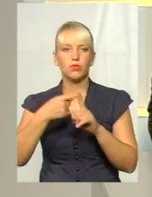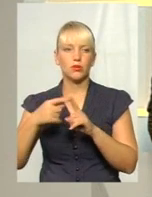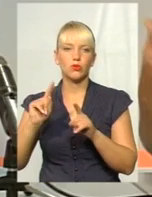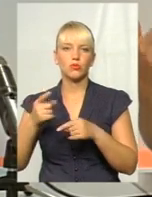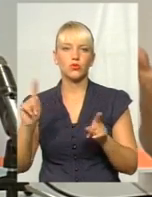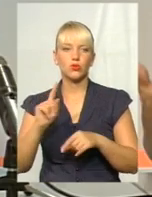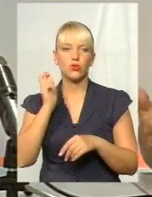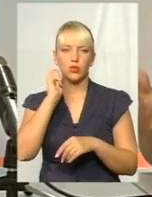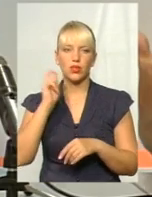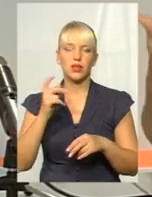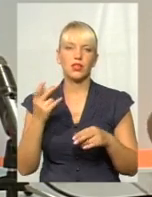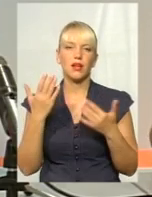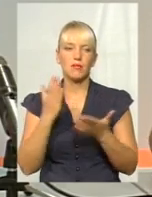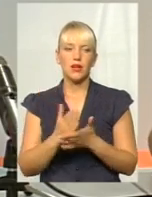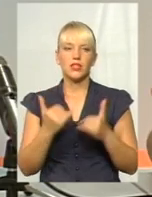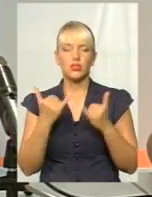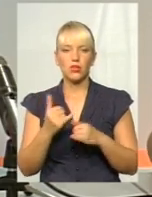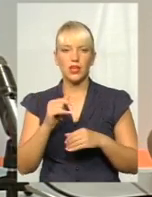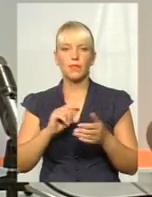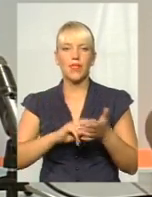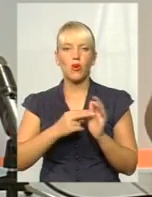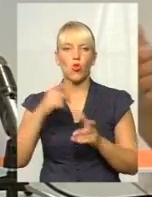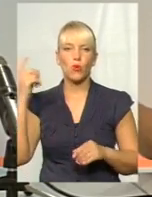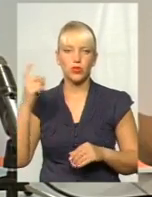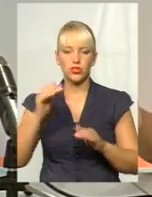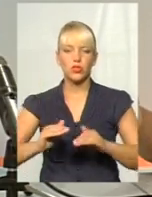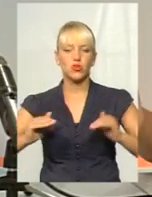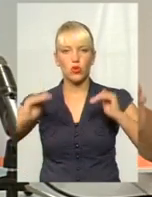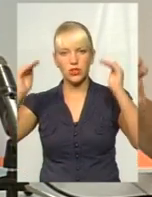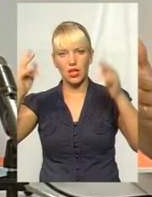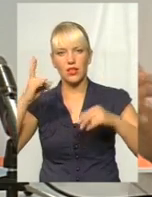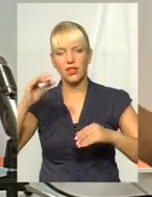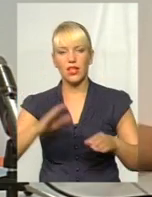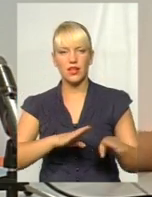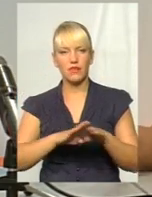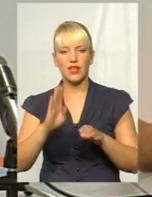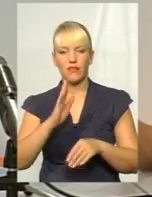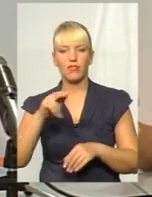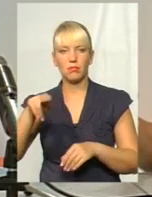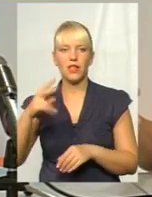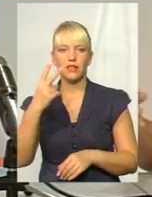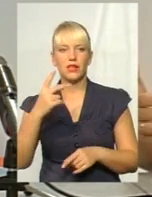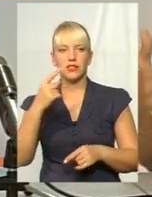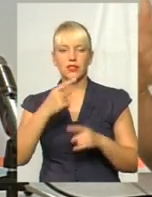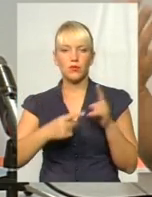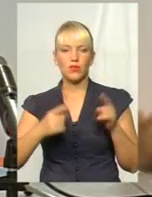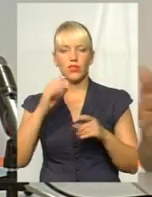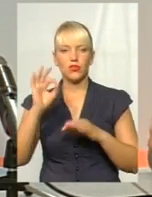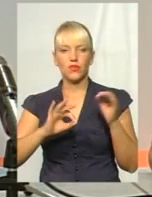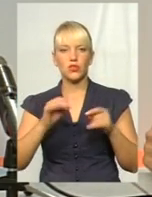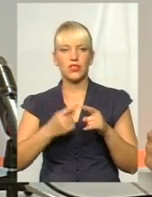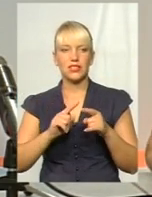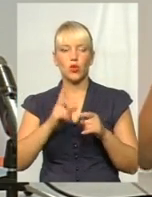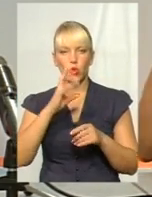Україна, вона має сьогодні економічне зростання на рівні ВВП 2,5%, прогнозується. Але це